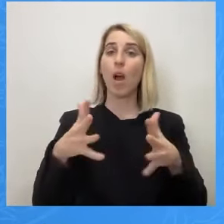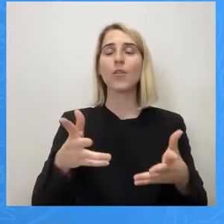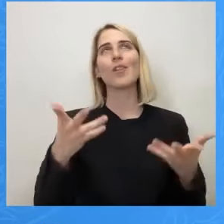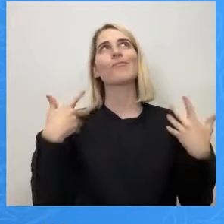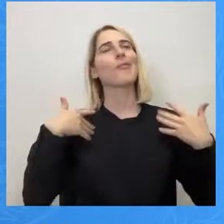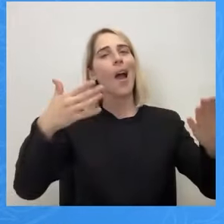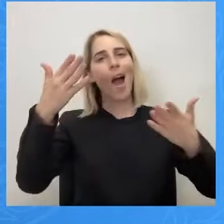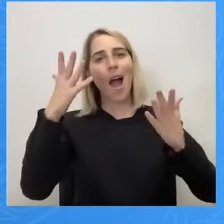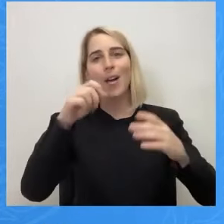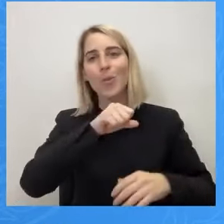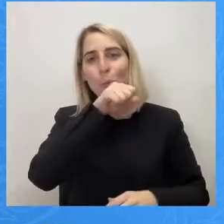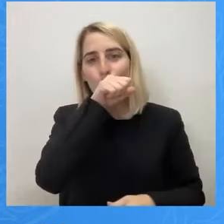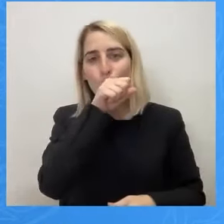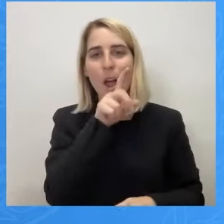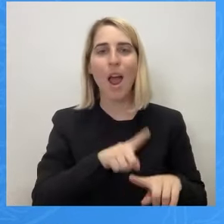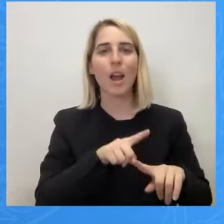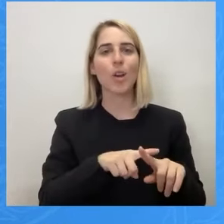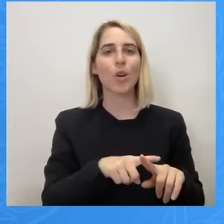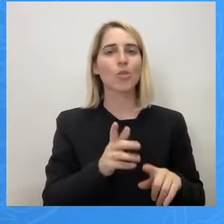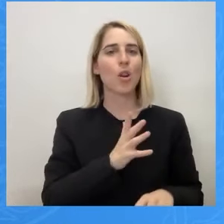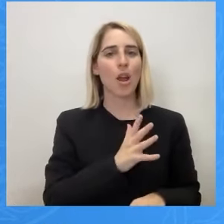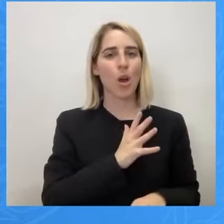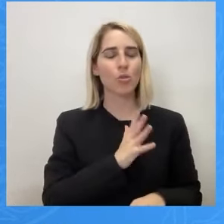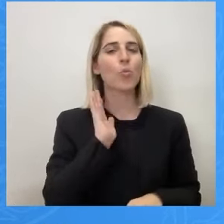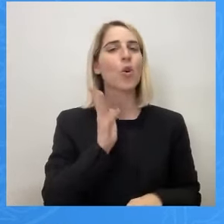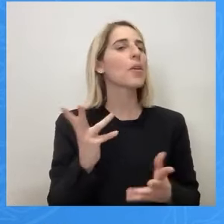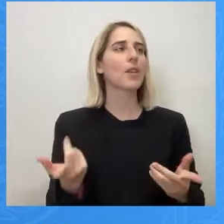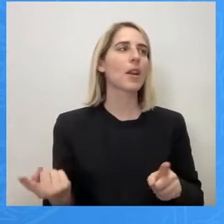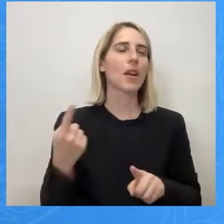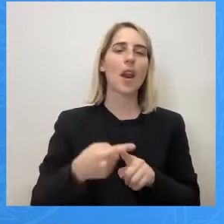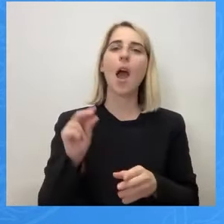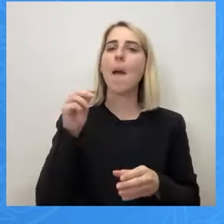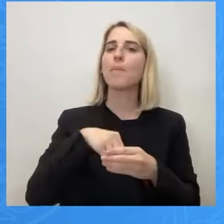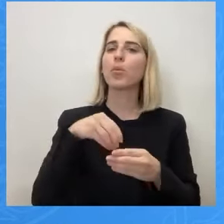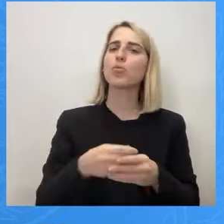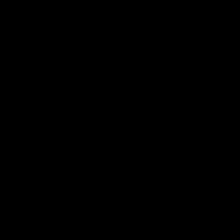υπόλοιψη ο ελληνικός λαός μπορούμε να απλητήσουμε και με άλλες ερωτήσεις το ενδιαφέρον.